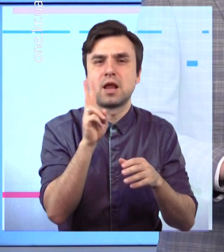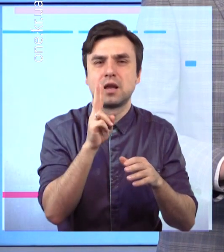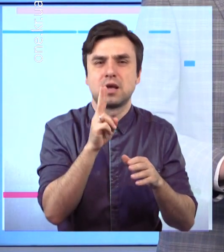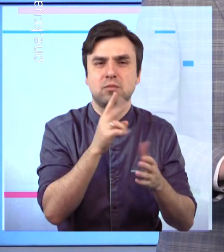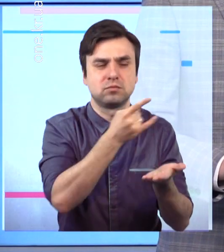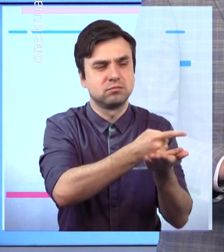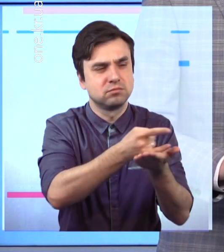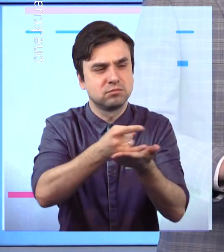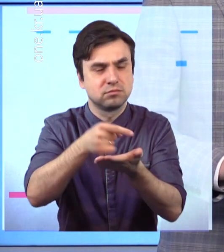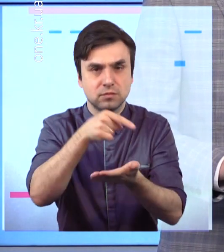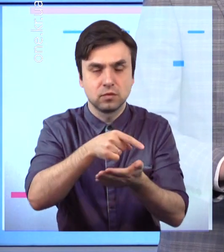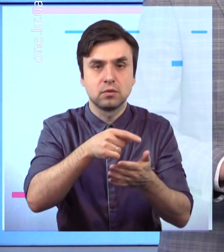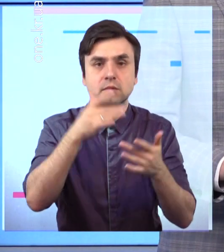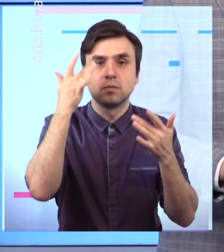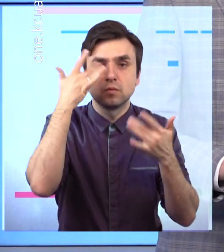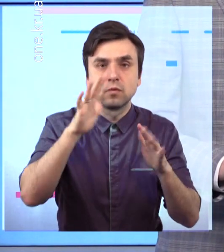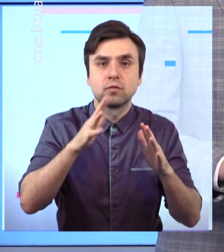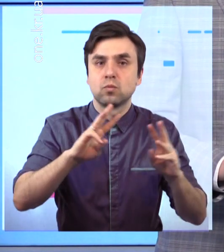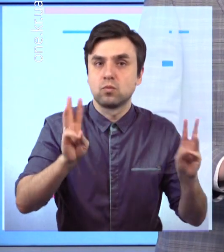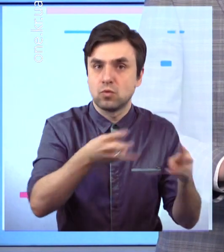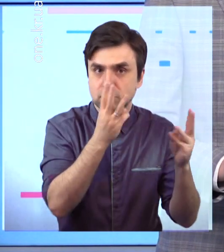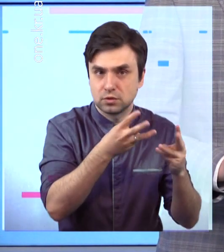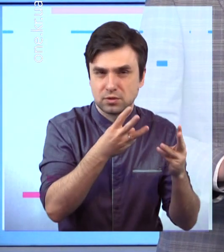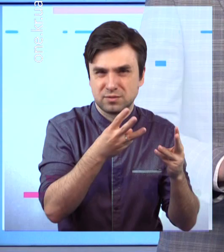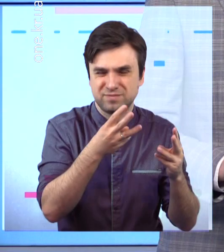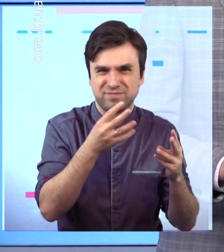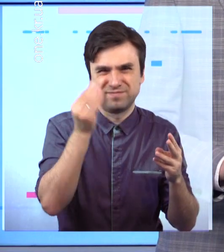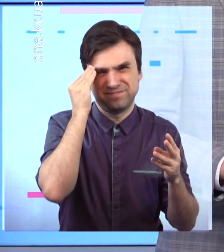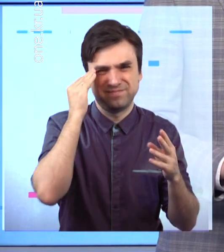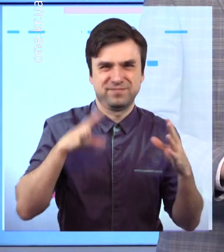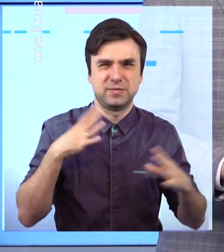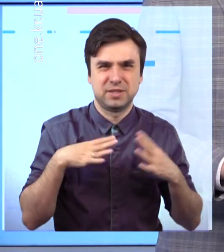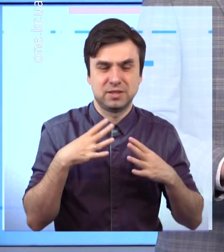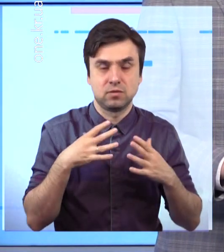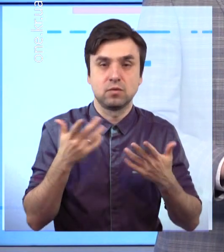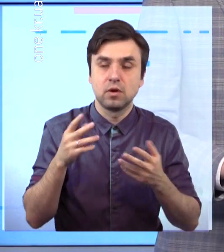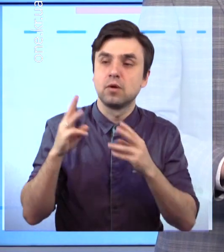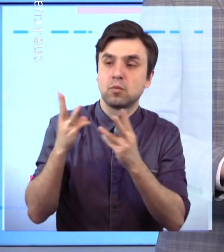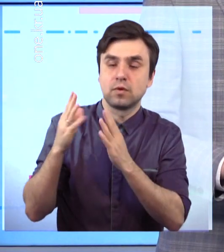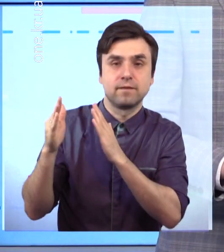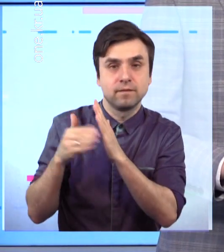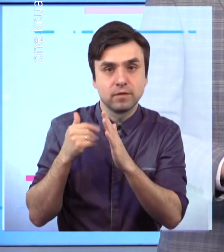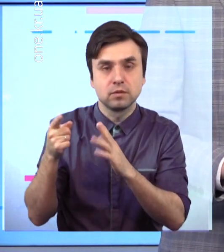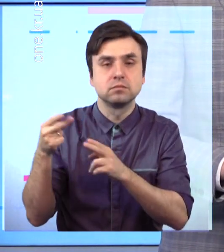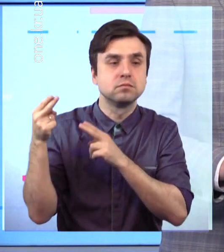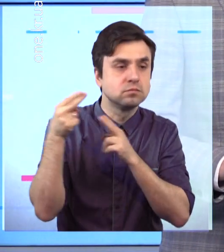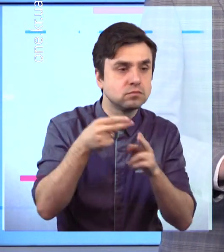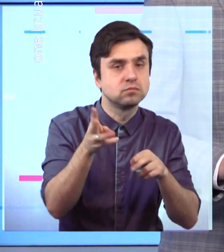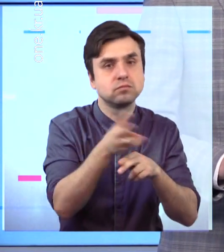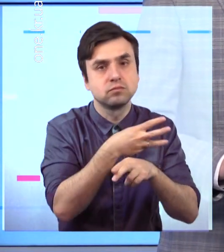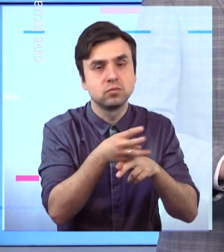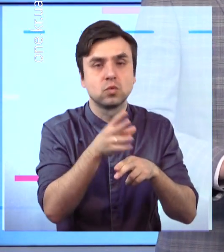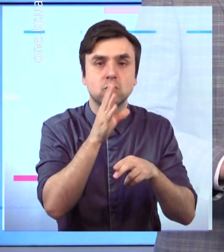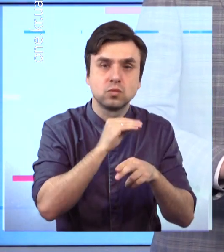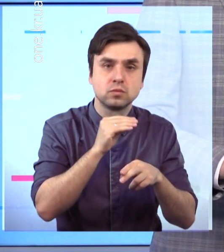розповсюдження вогню і найголовніше – евакуювати людей з приміщення та вивезти техніку, аби та не загорілась. Подібні